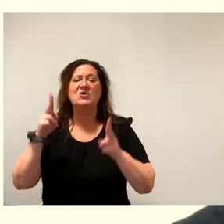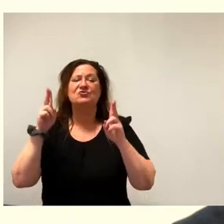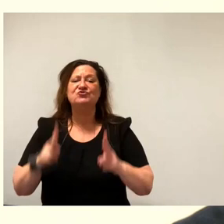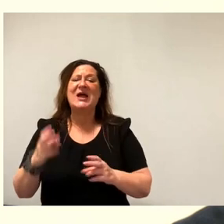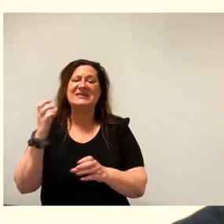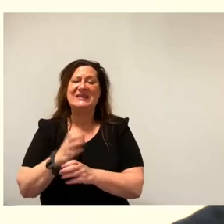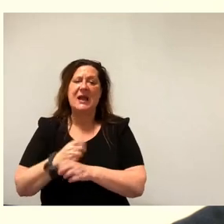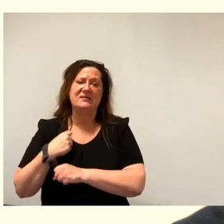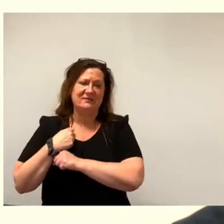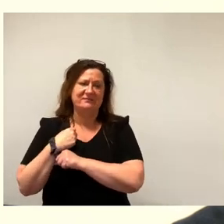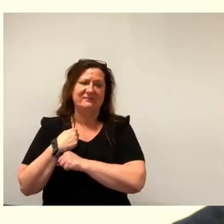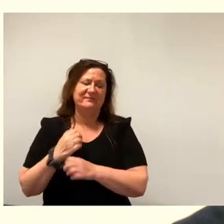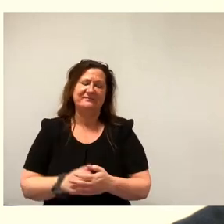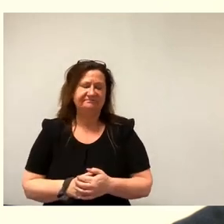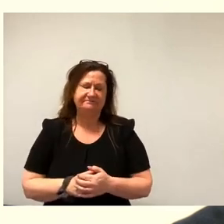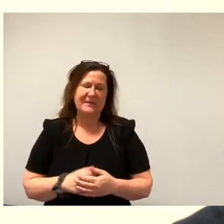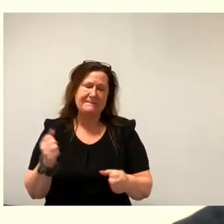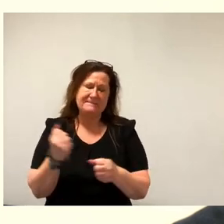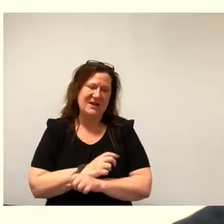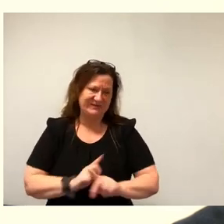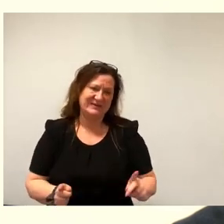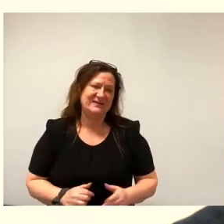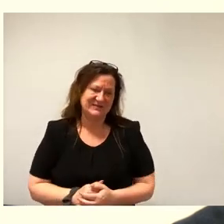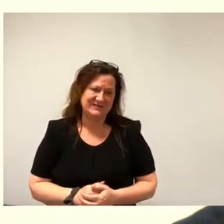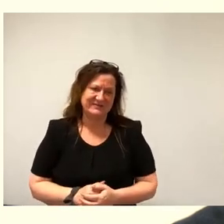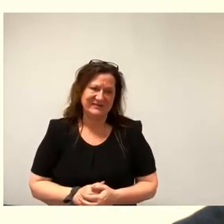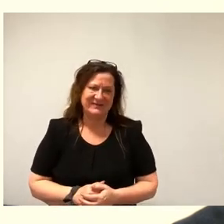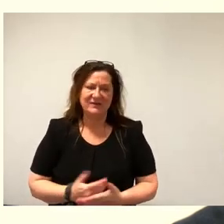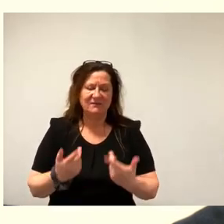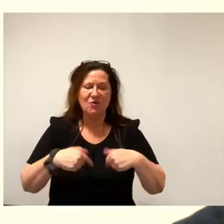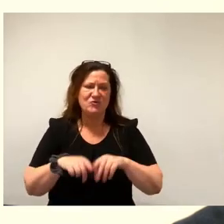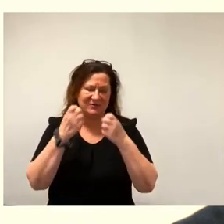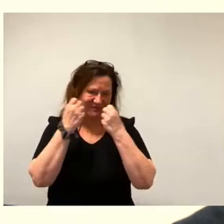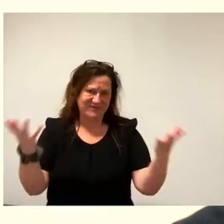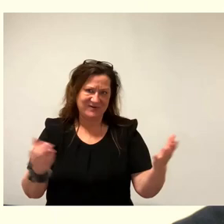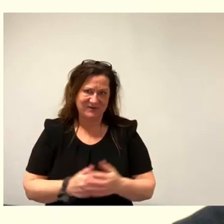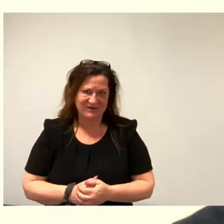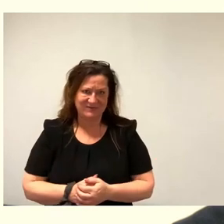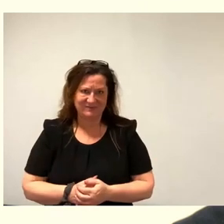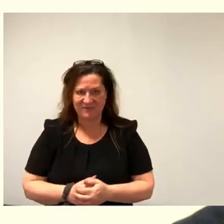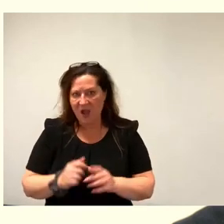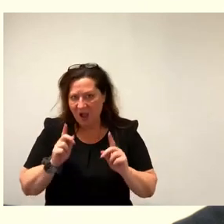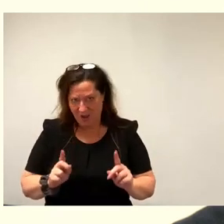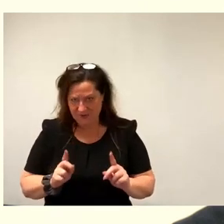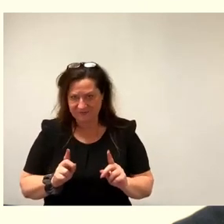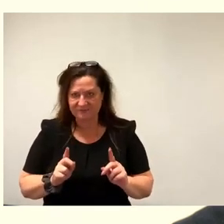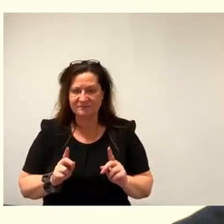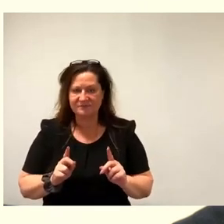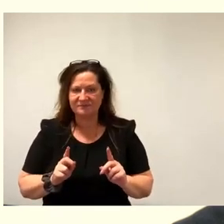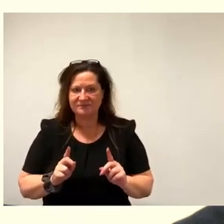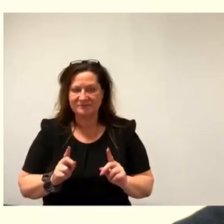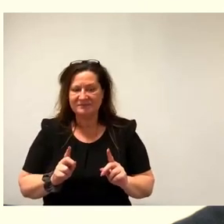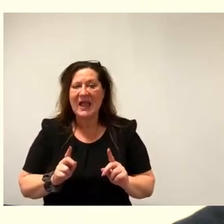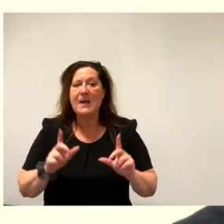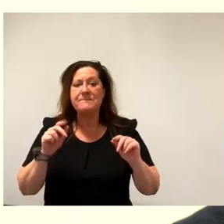werden wir das nicht. Das muss Ihnen, das ist uns klar. Aber es ist ein bis zu. Wir